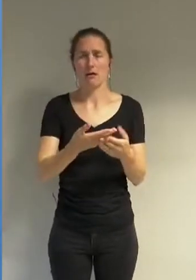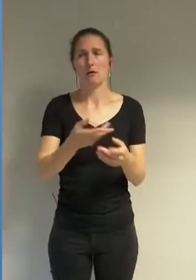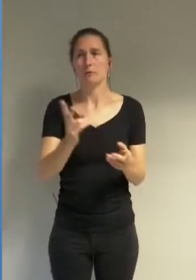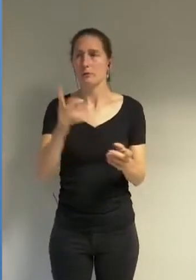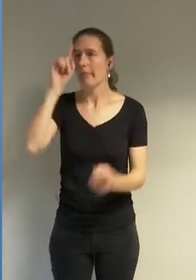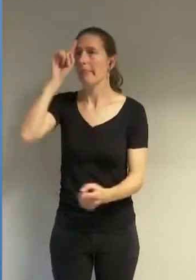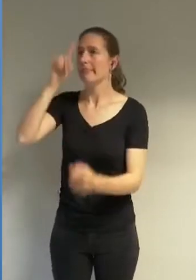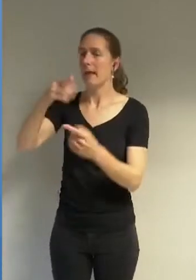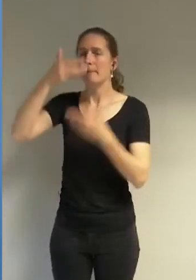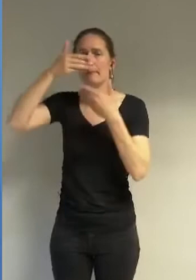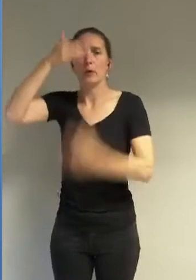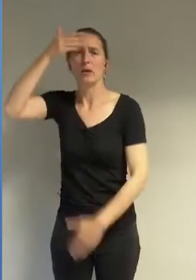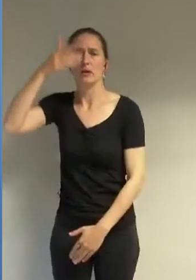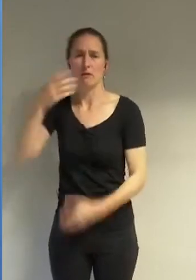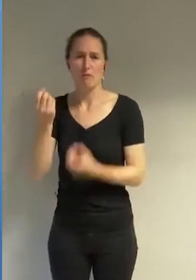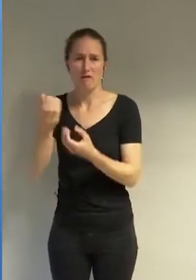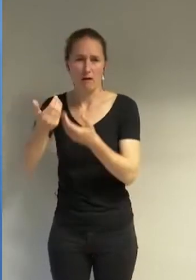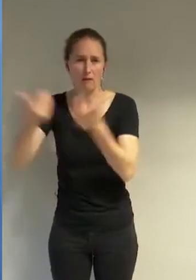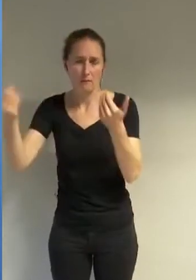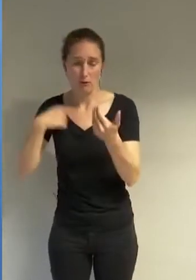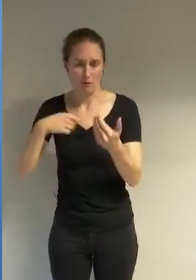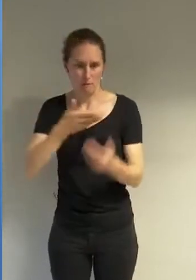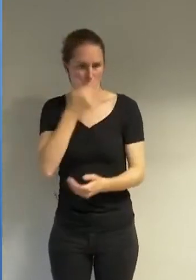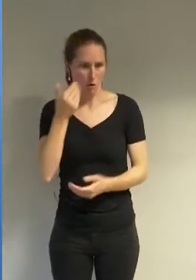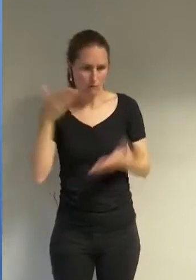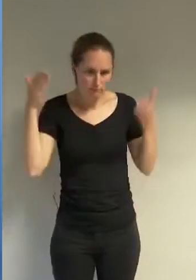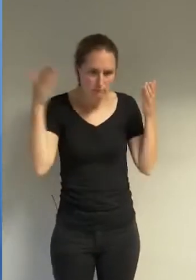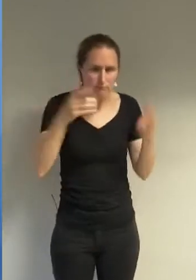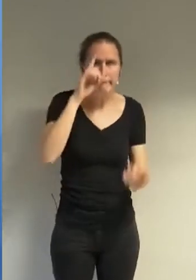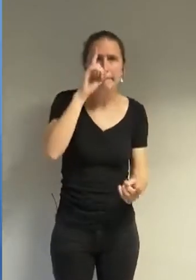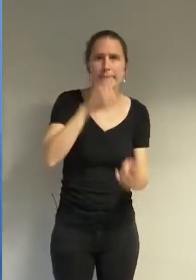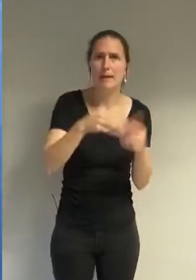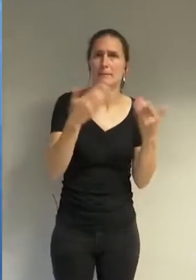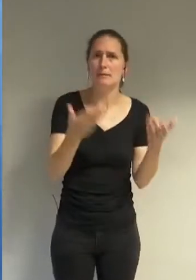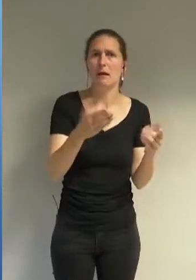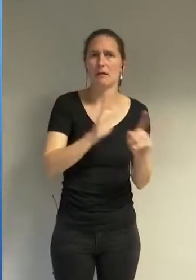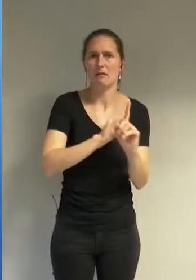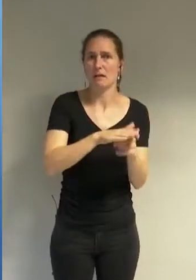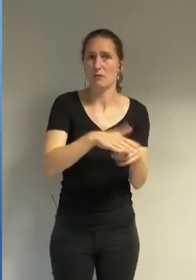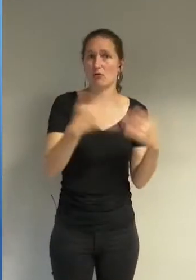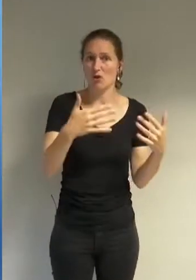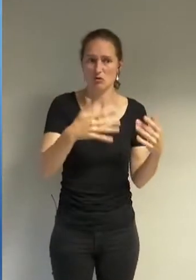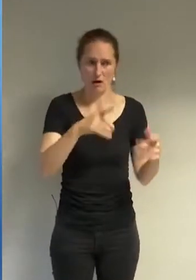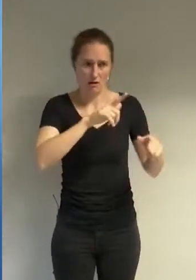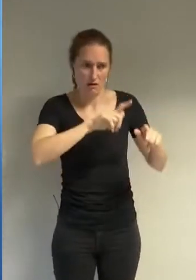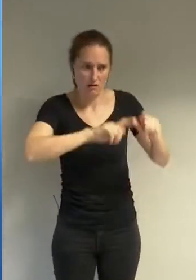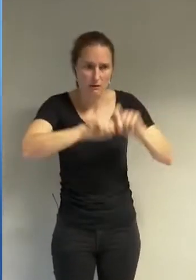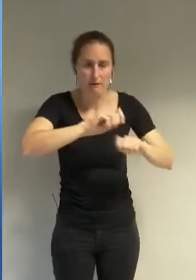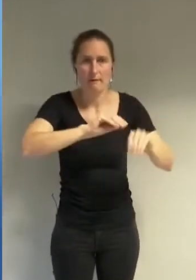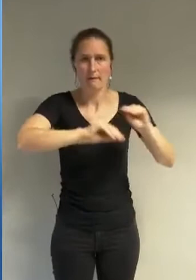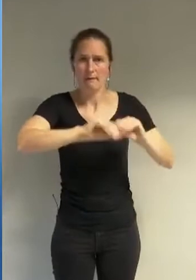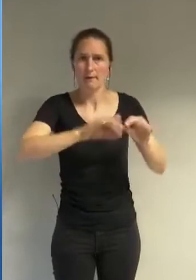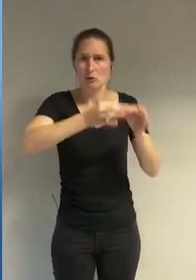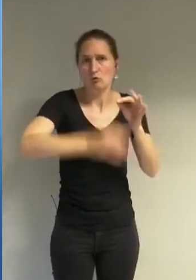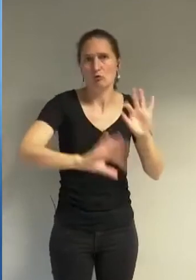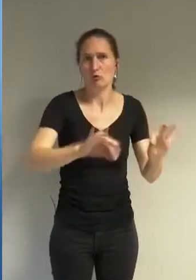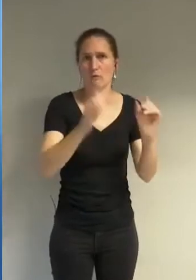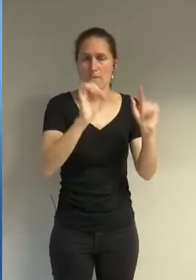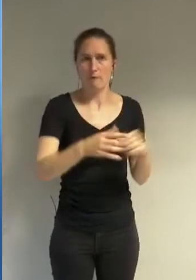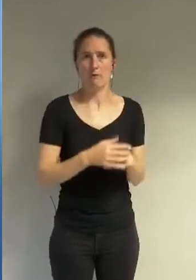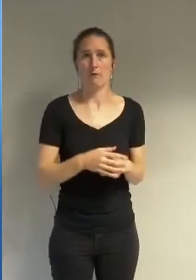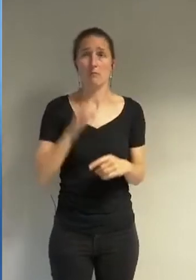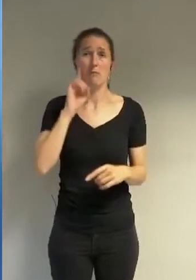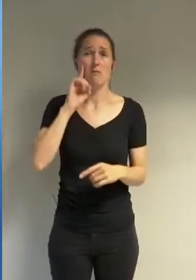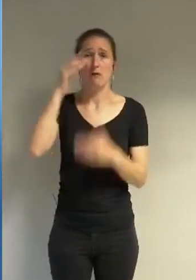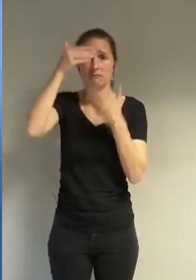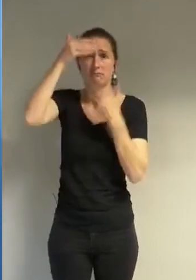fracture notre société qui divise notre majorité qui stigmatise une communauté en faisant le jeu de l'extrême droite et qui